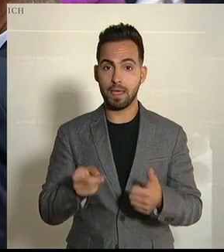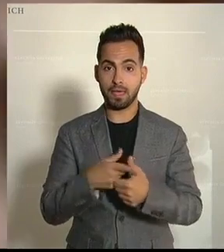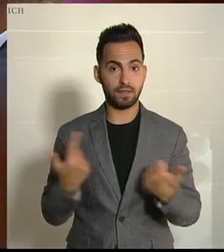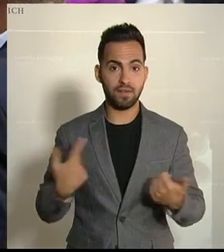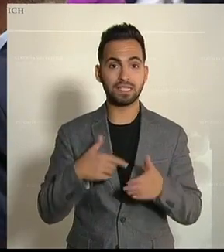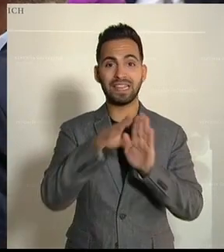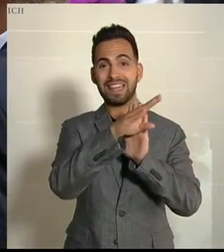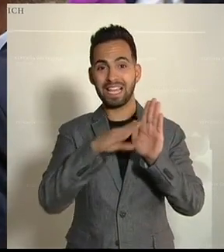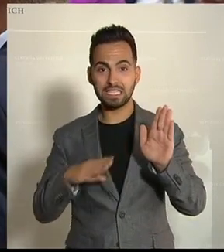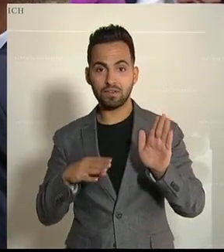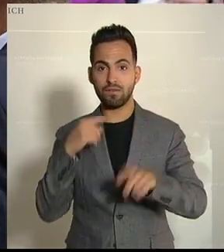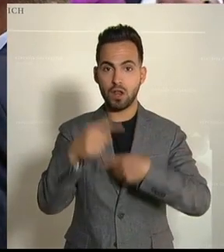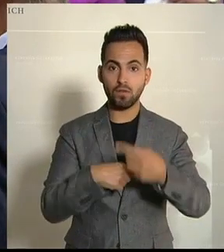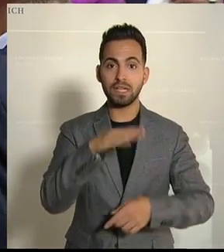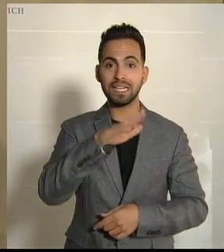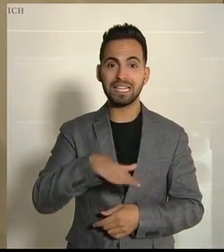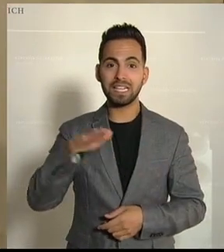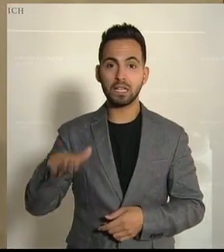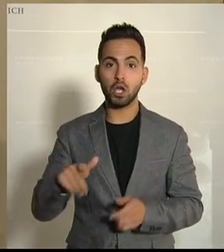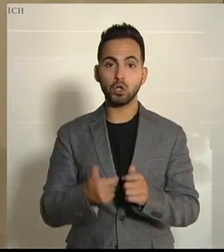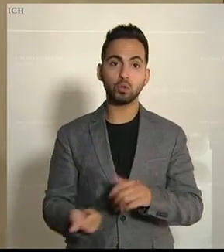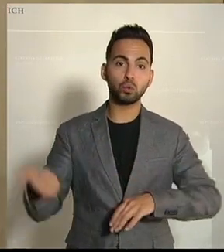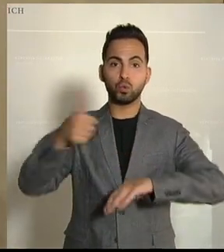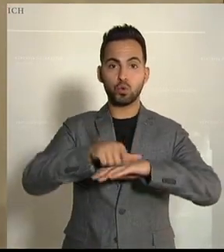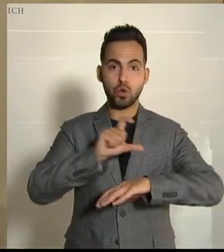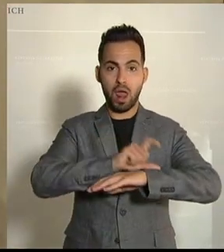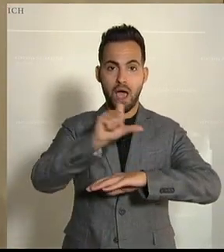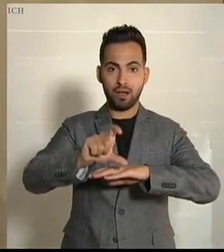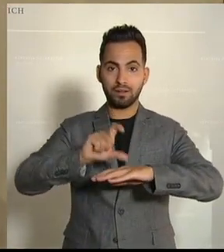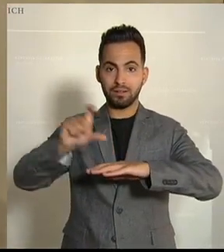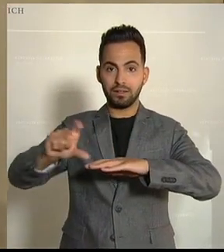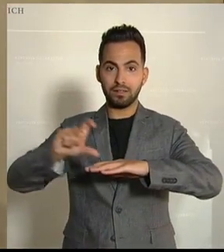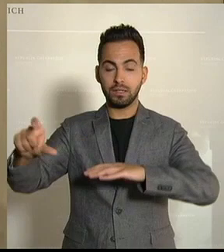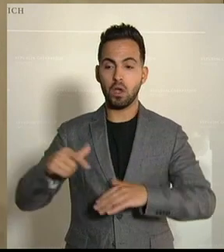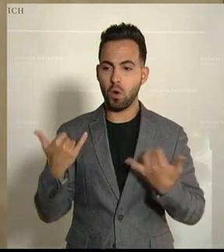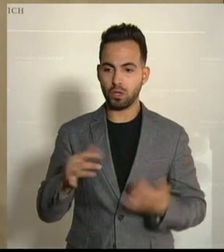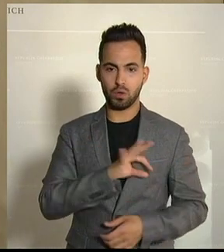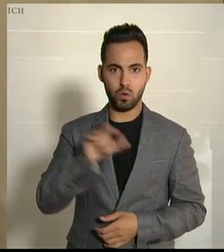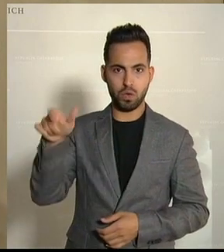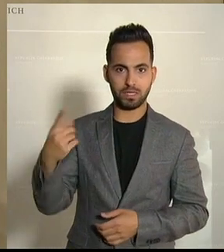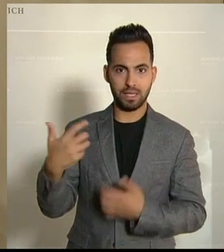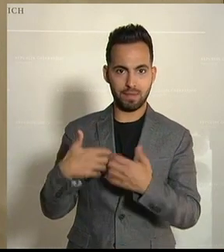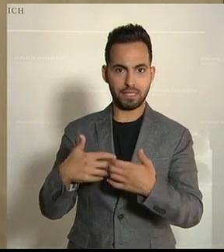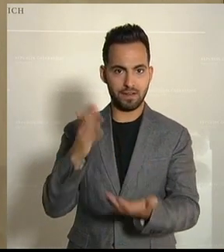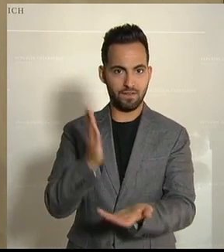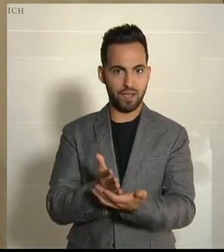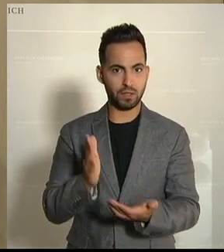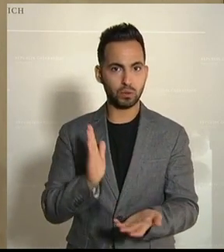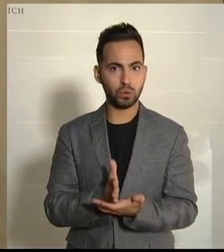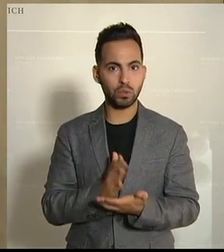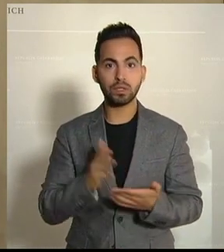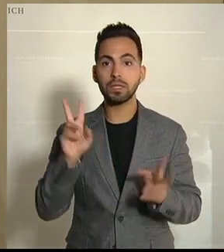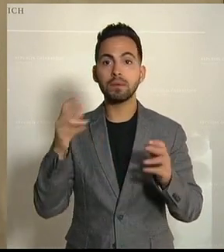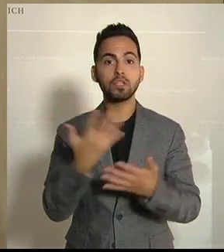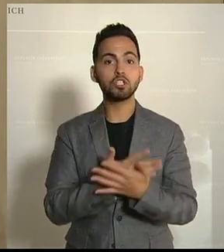degressiver Verlauf der Kinderzuschläge und das Zweite, was auch der Kollege heute gesagt hat, war, dass